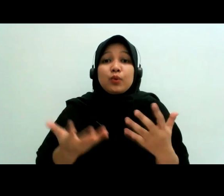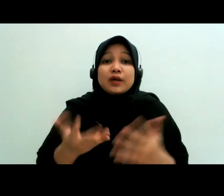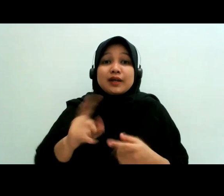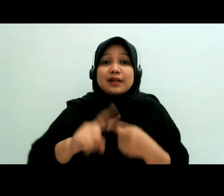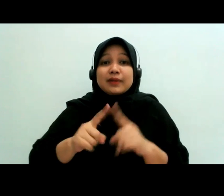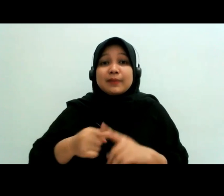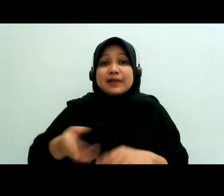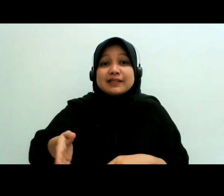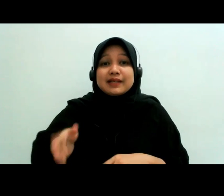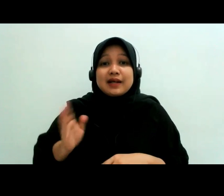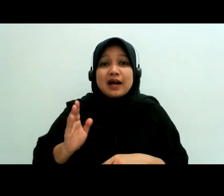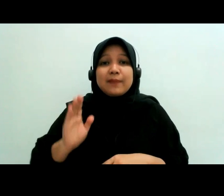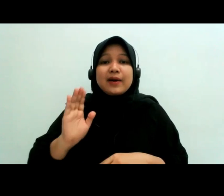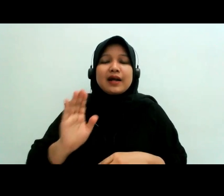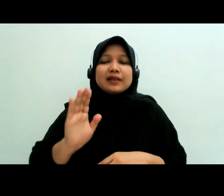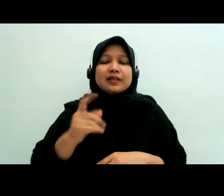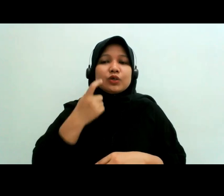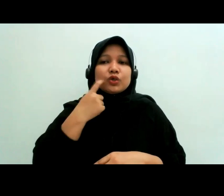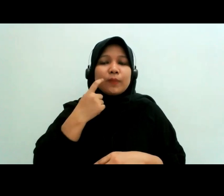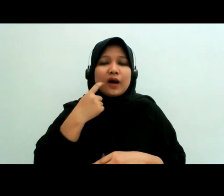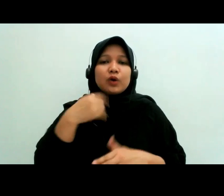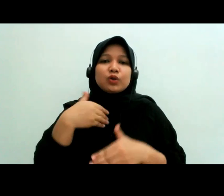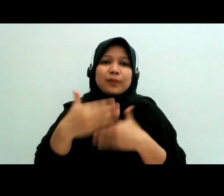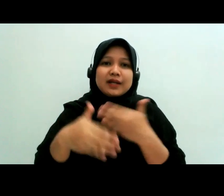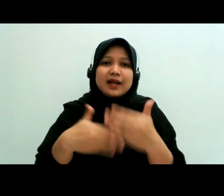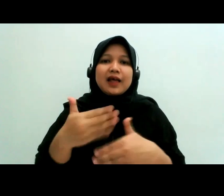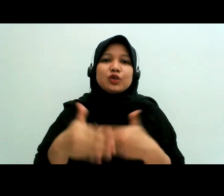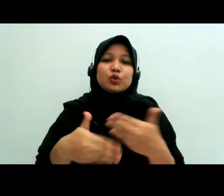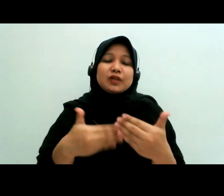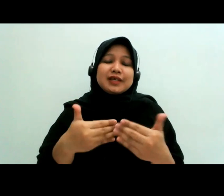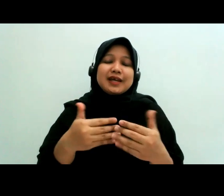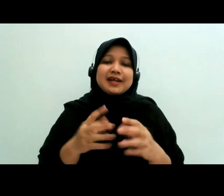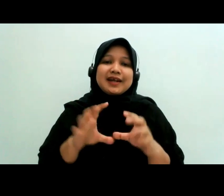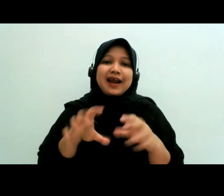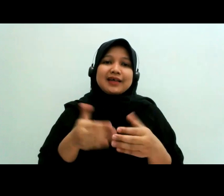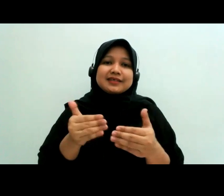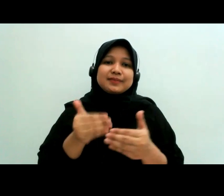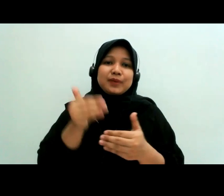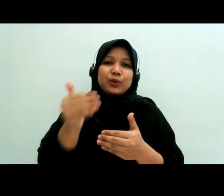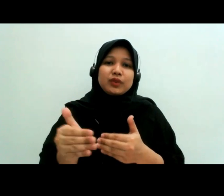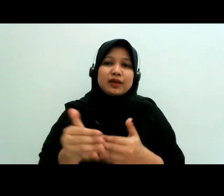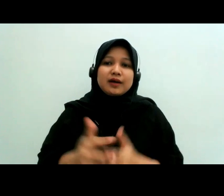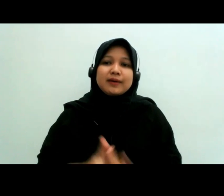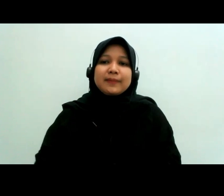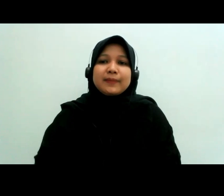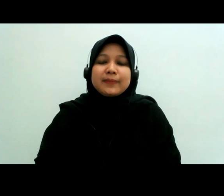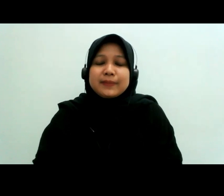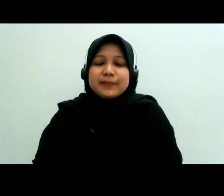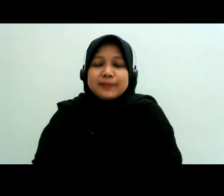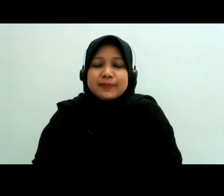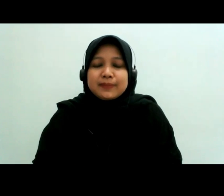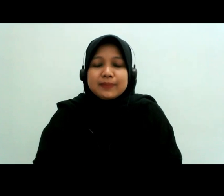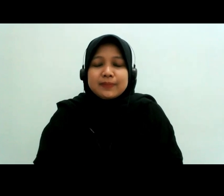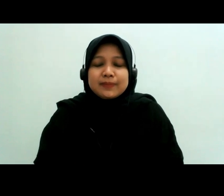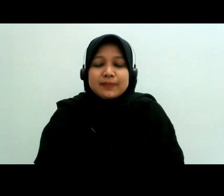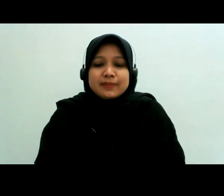bisa menindaklanjuti gitu ya di kelas-kelas selanjutnya selesai ya